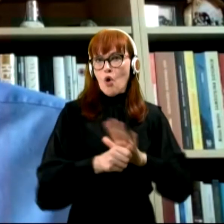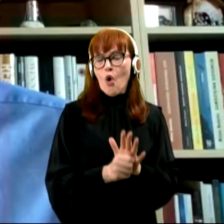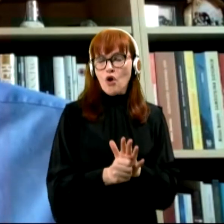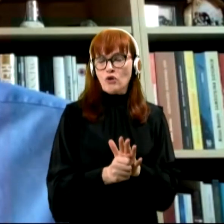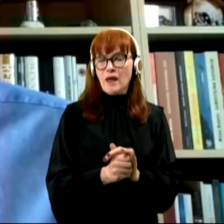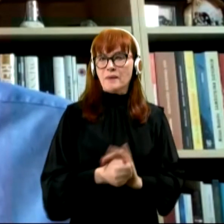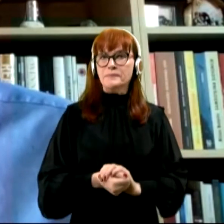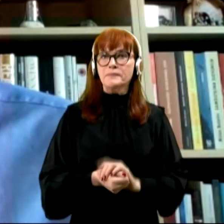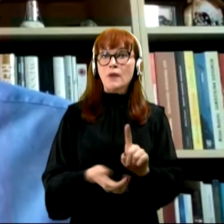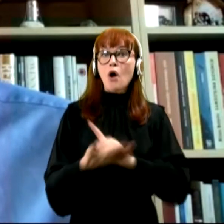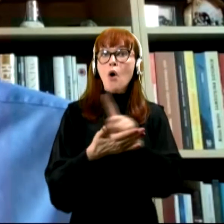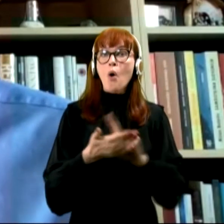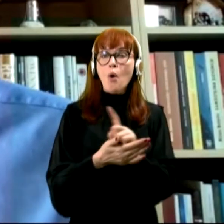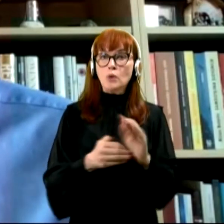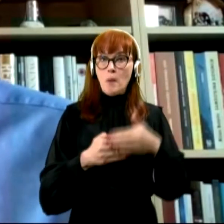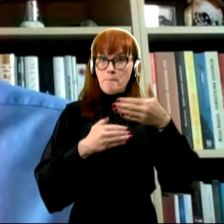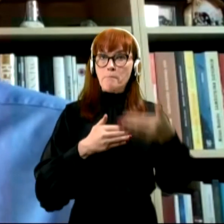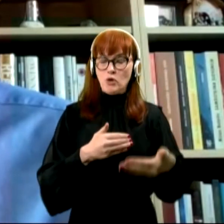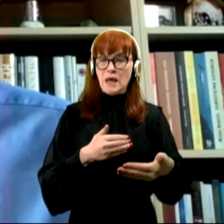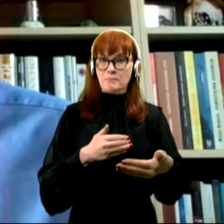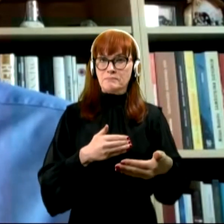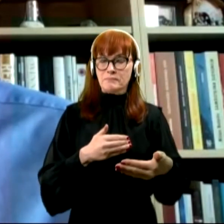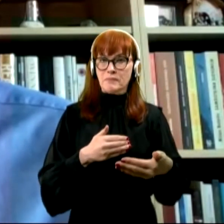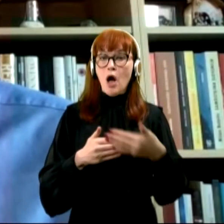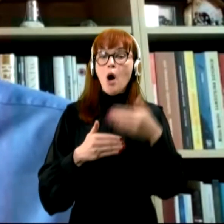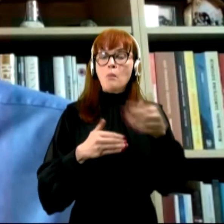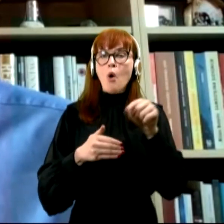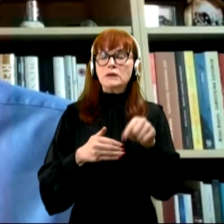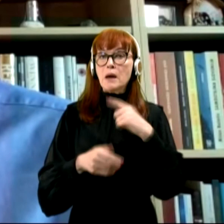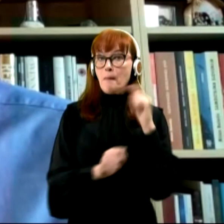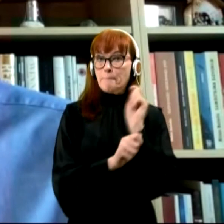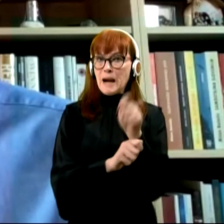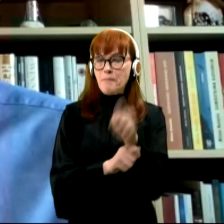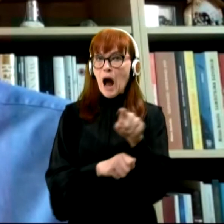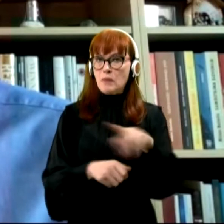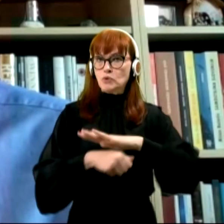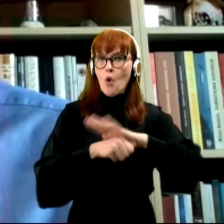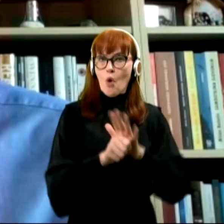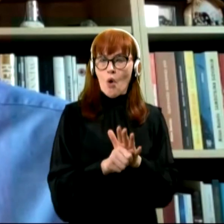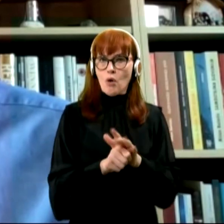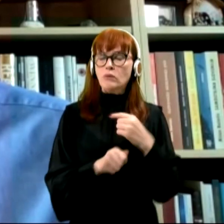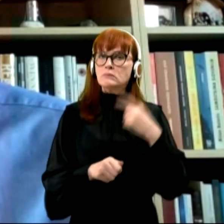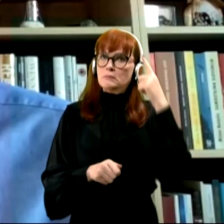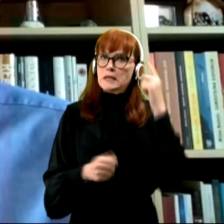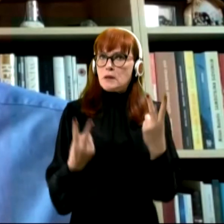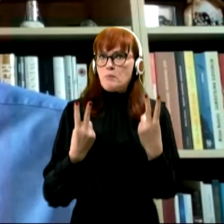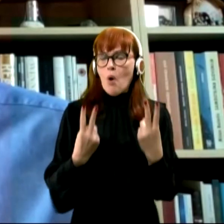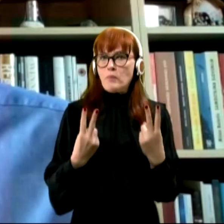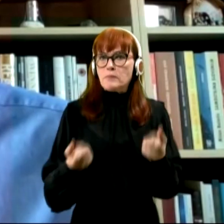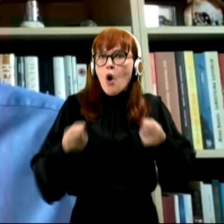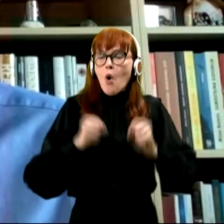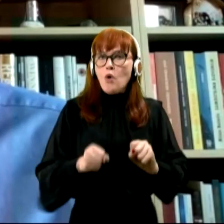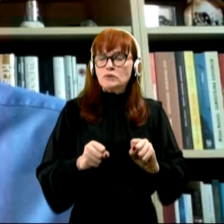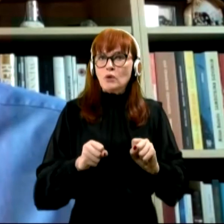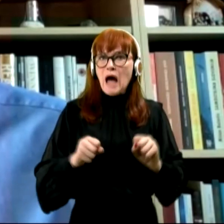V obdobju potem, potem, ko premagamo to korono, se mi zdi ključno, da gospodarsko